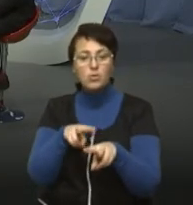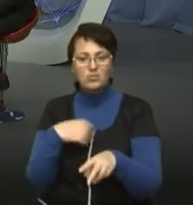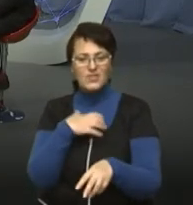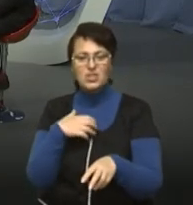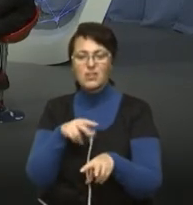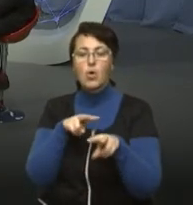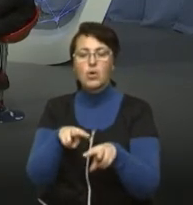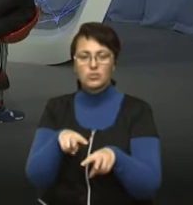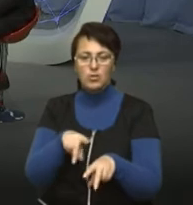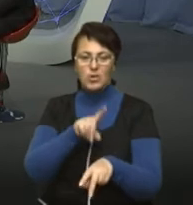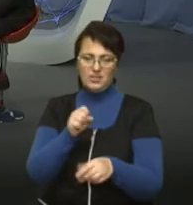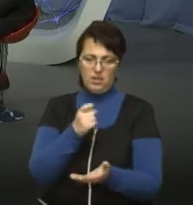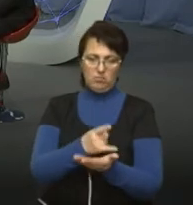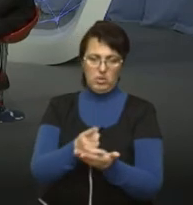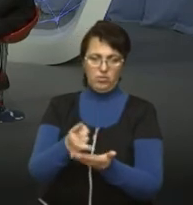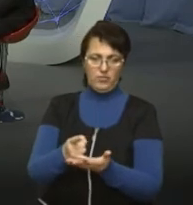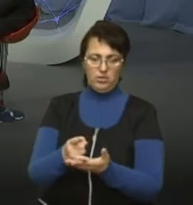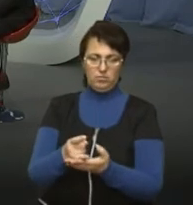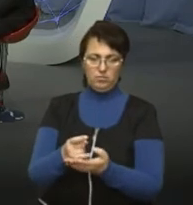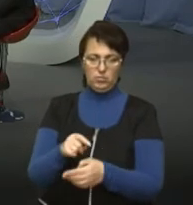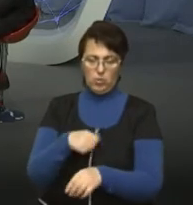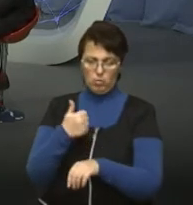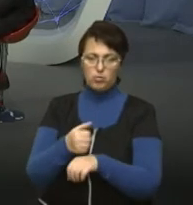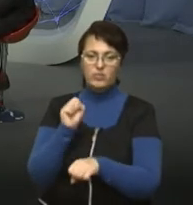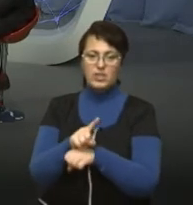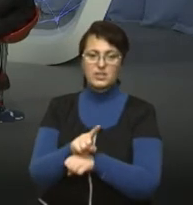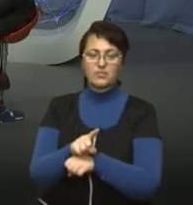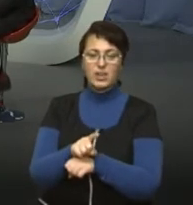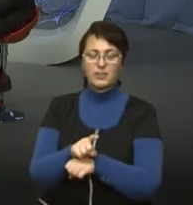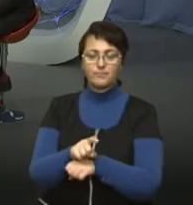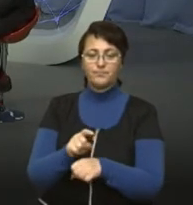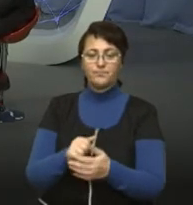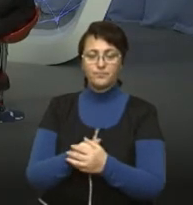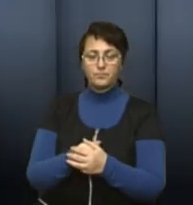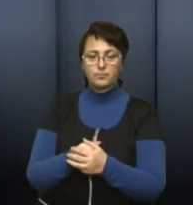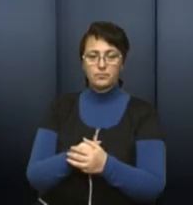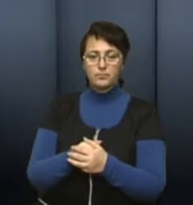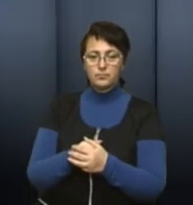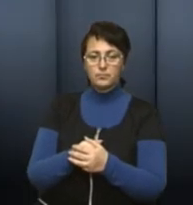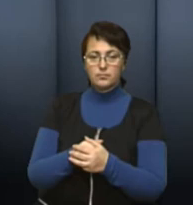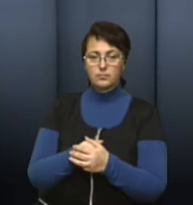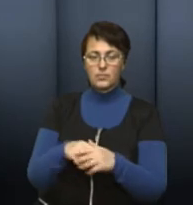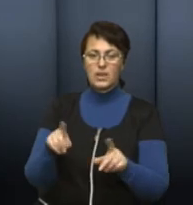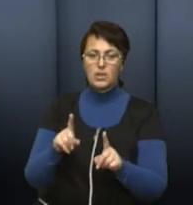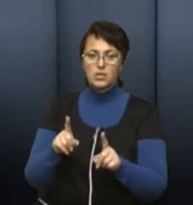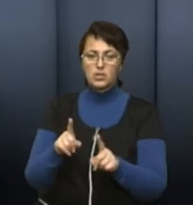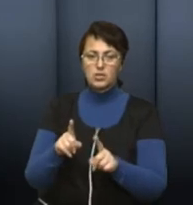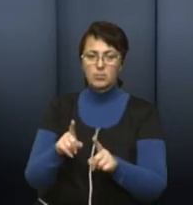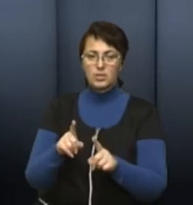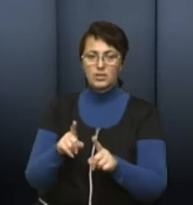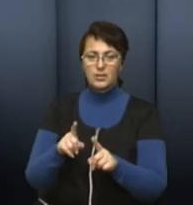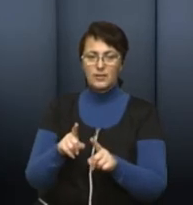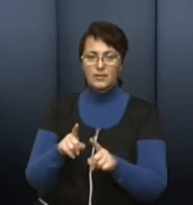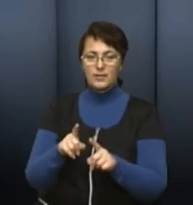паркування. Основна функція платного паркування є те, щоб не стимулювати людей